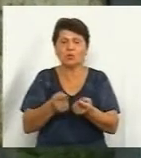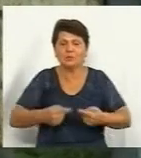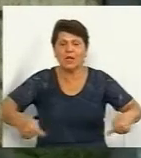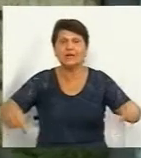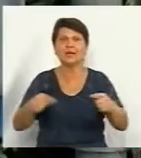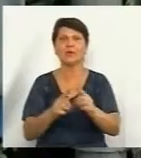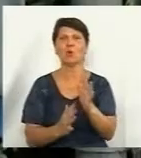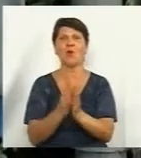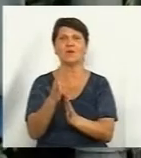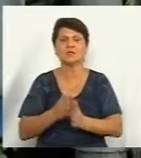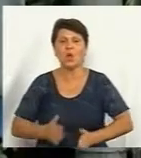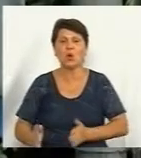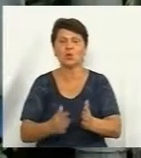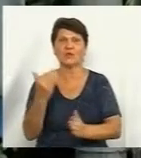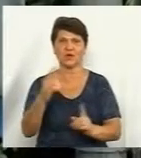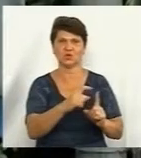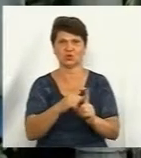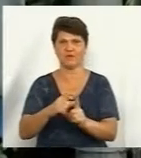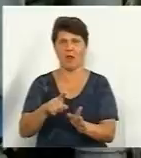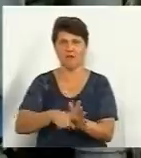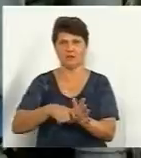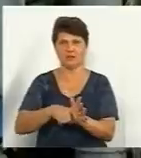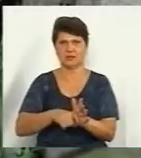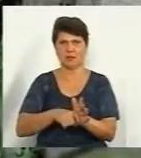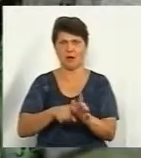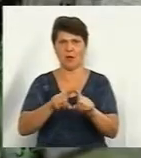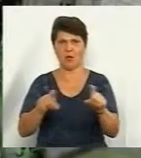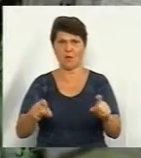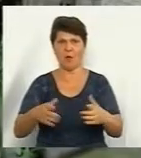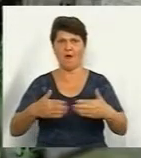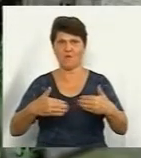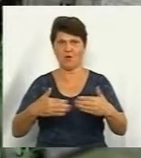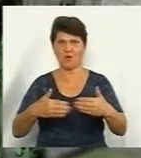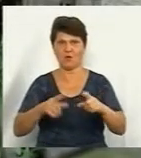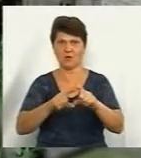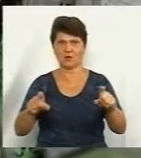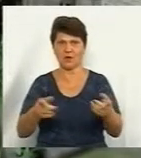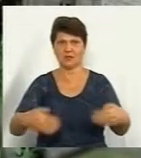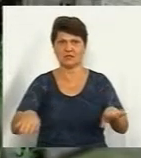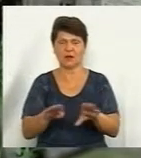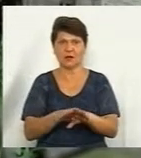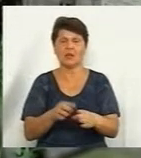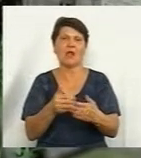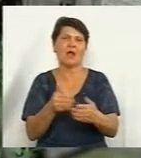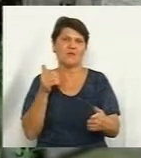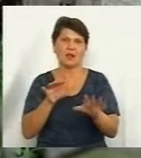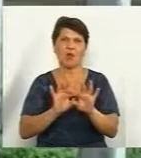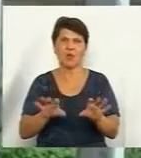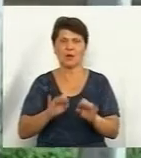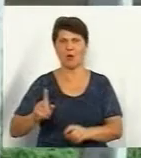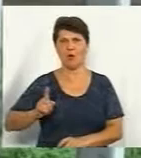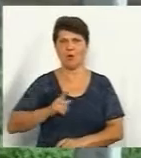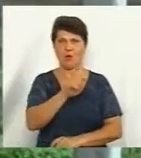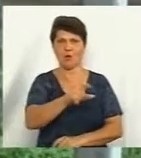дорогу і де, за їхніми словами, будують сміттєкомплекс. Ворота до об'єкту зачинені, від коментарів охоронник утримується. Нам